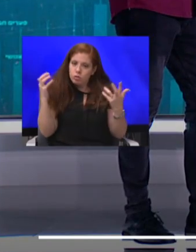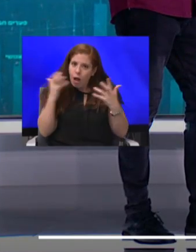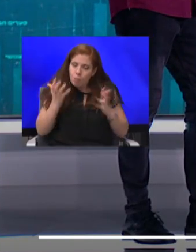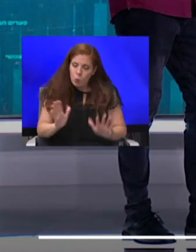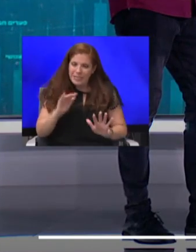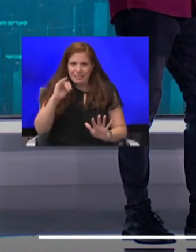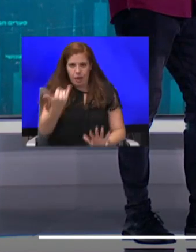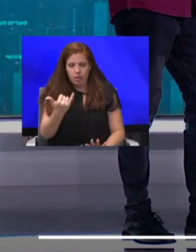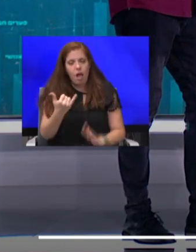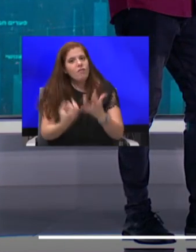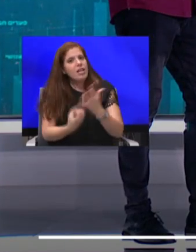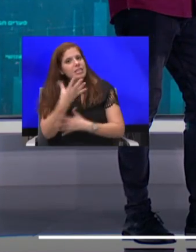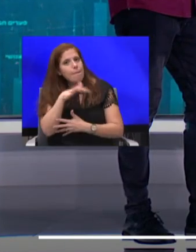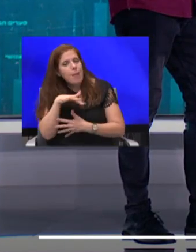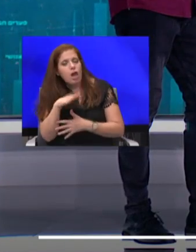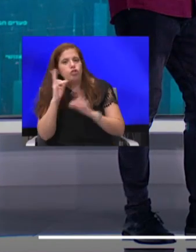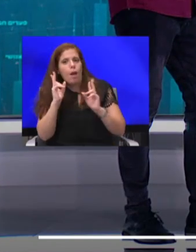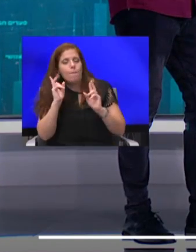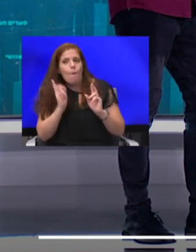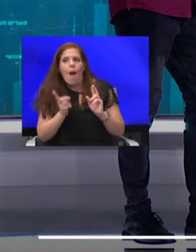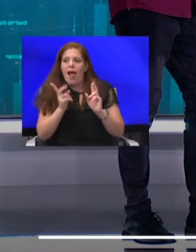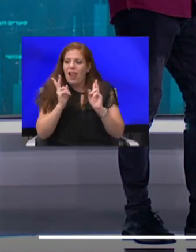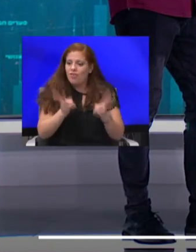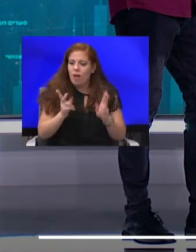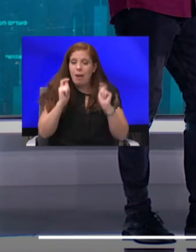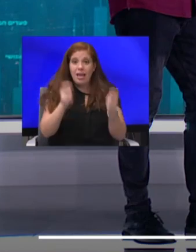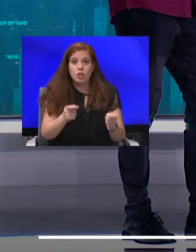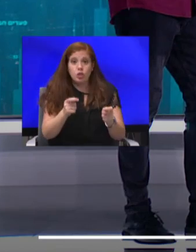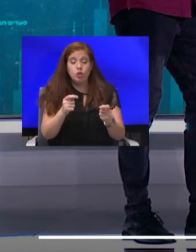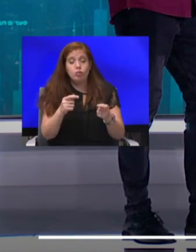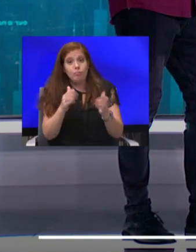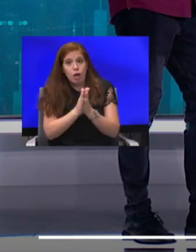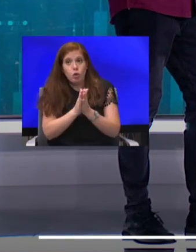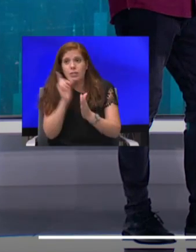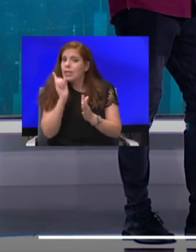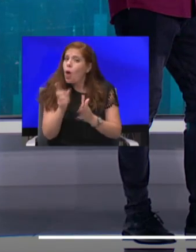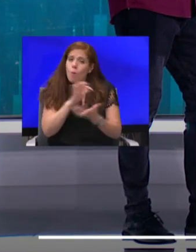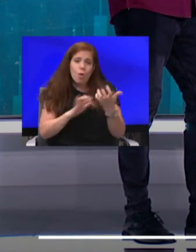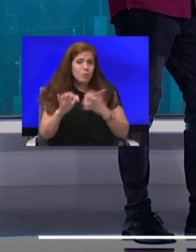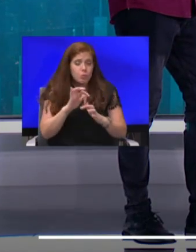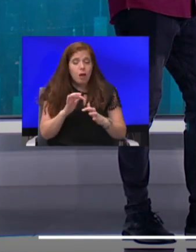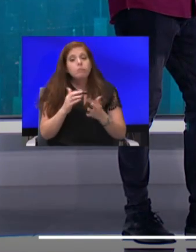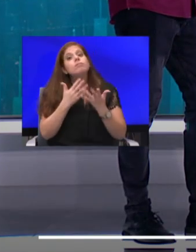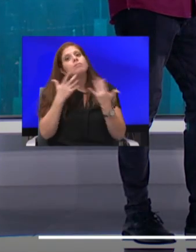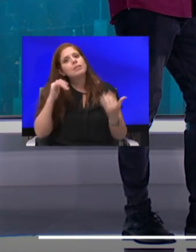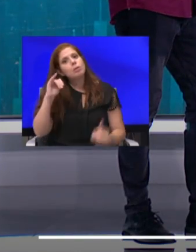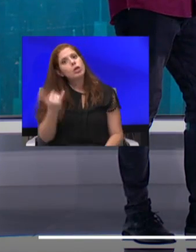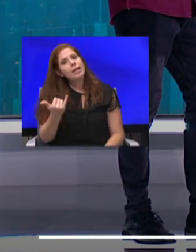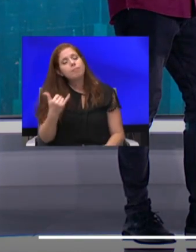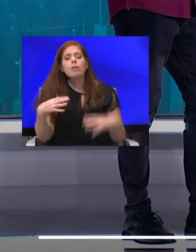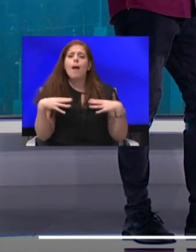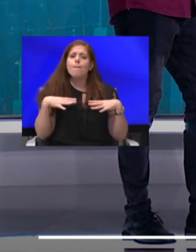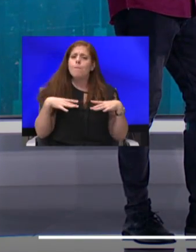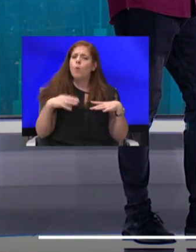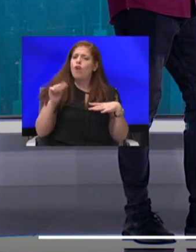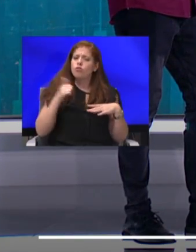לאפשר להם להגיש בקשות לחלת החוזר, זה לא אמור להיות מסובך, מסתבר שכן. בחלת הראשון הכל עבד טוב, אבל כשהם